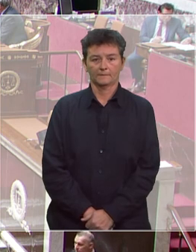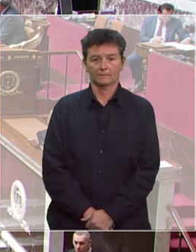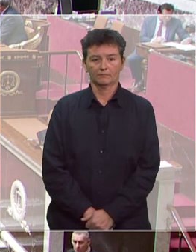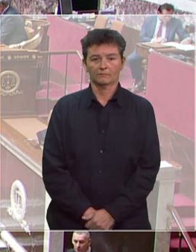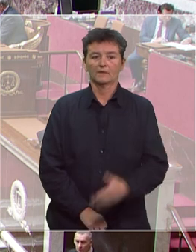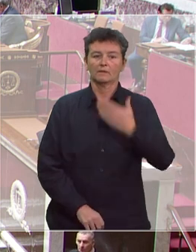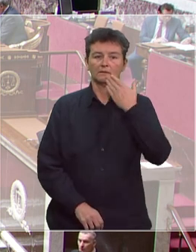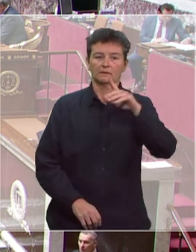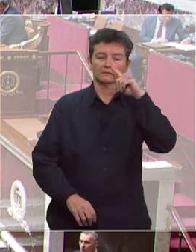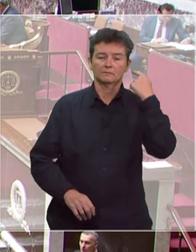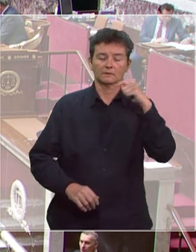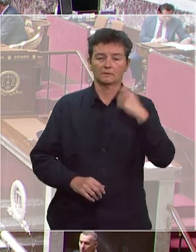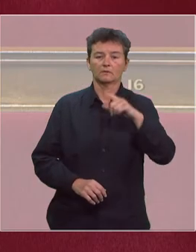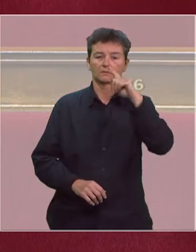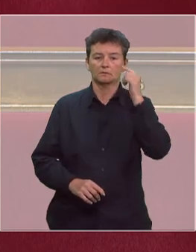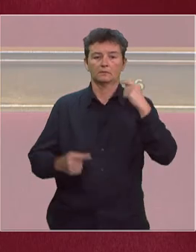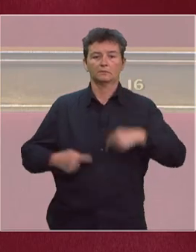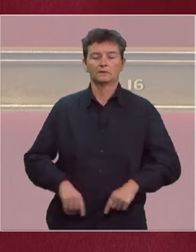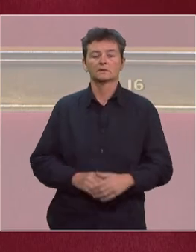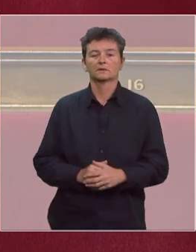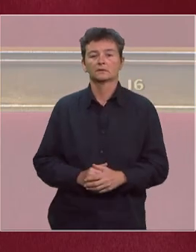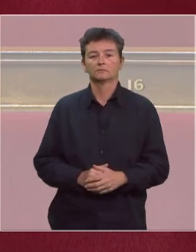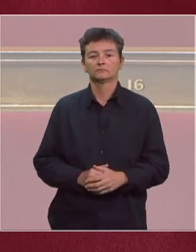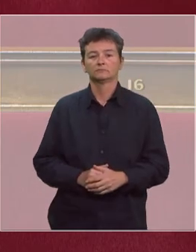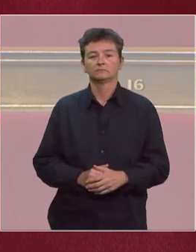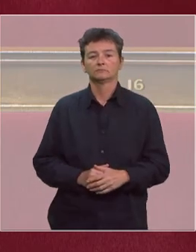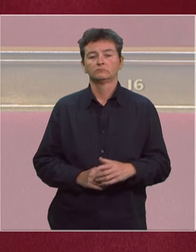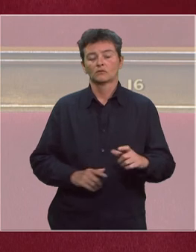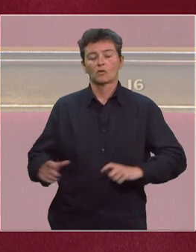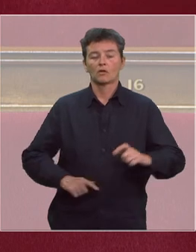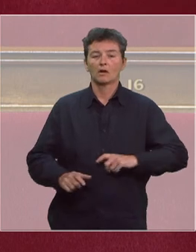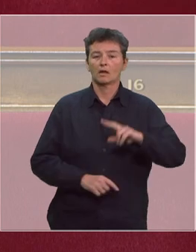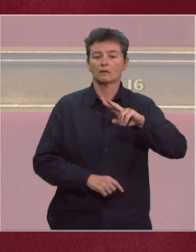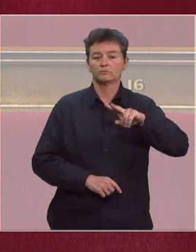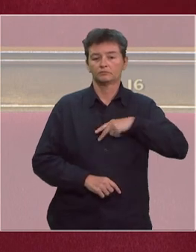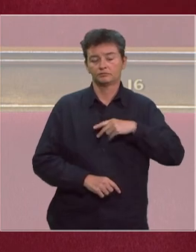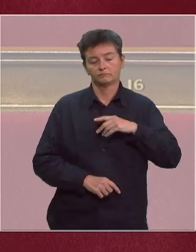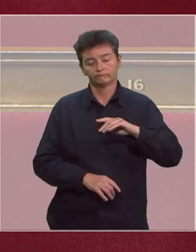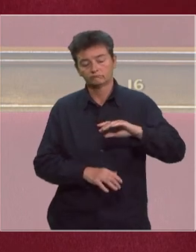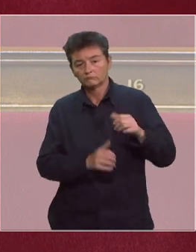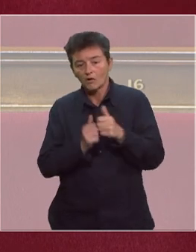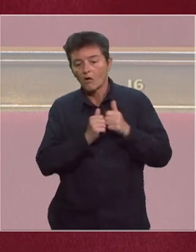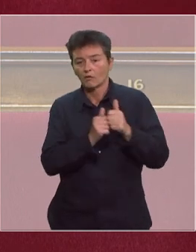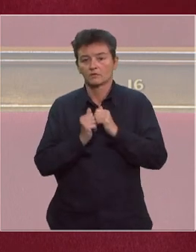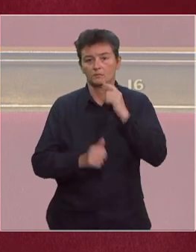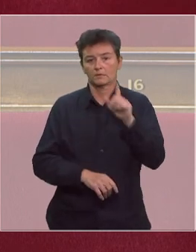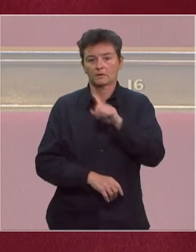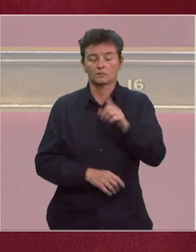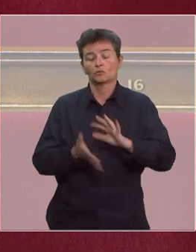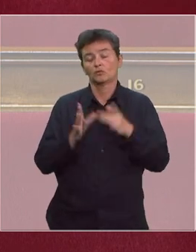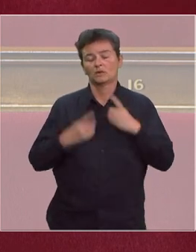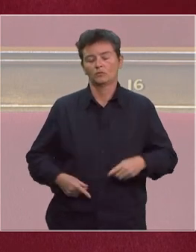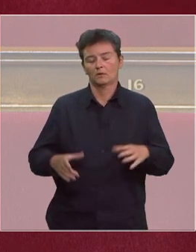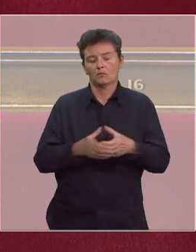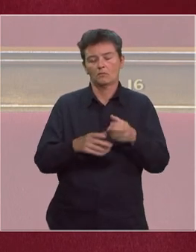Merci, monsieur le Président. Monsieur le Premier ministre, j'associe à ma question mes collègues Michel Herbillon et Olivier Dassault ainsi que l'ensemble des députés Les